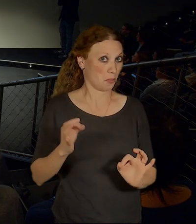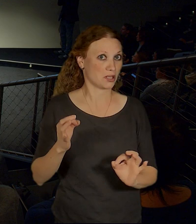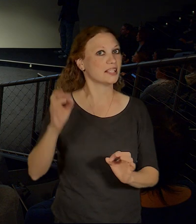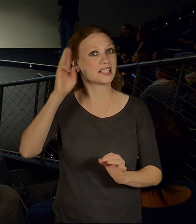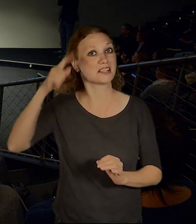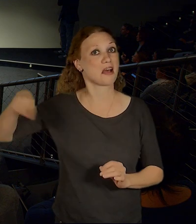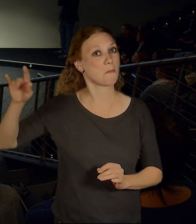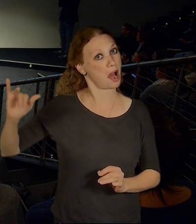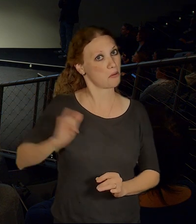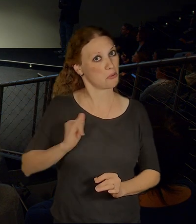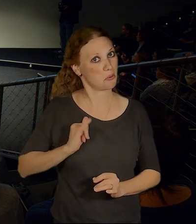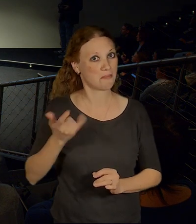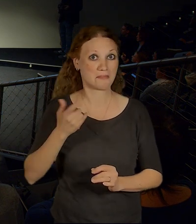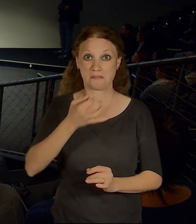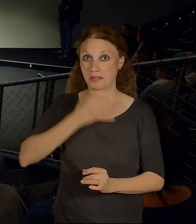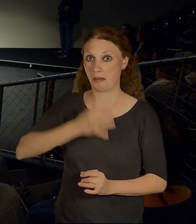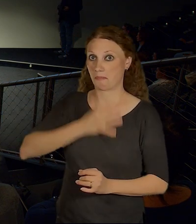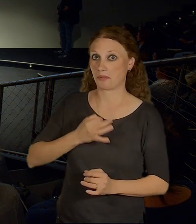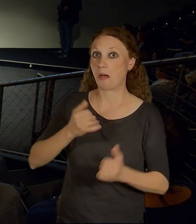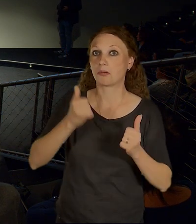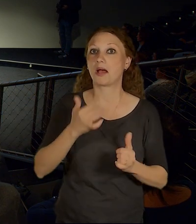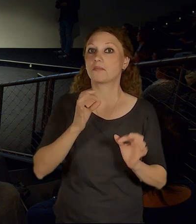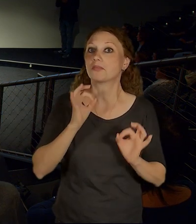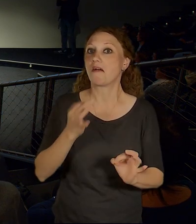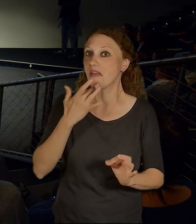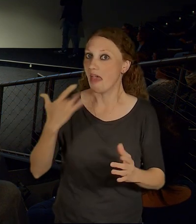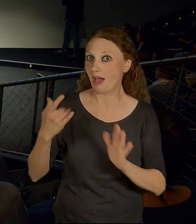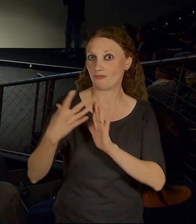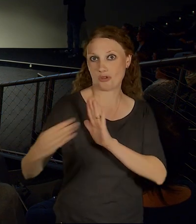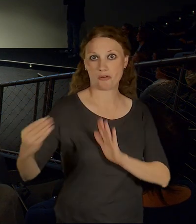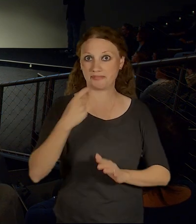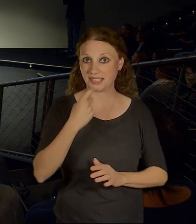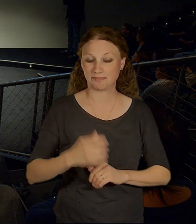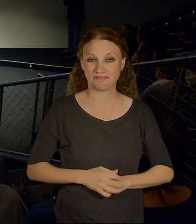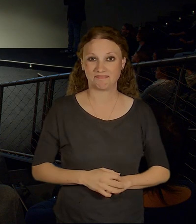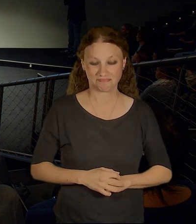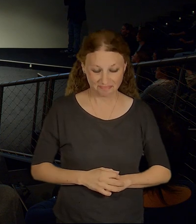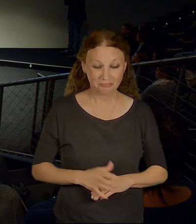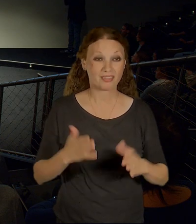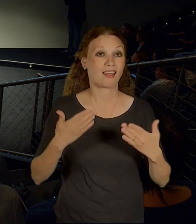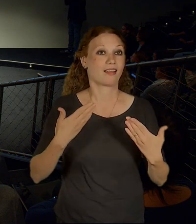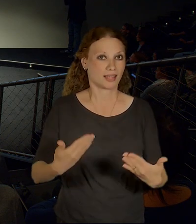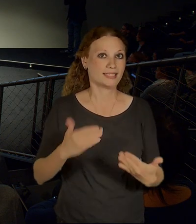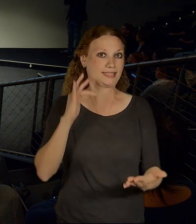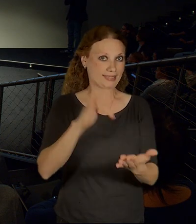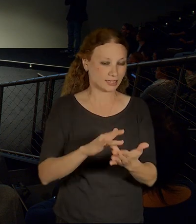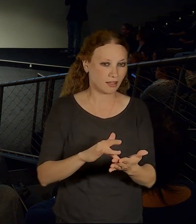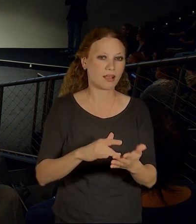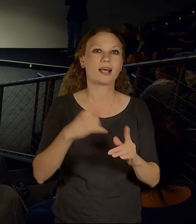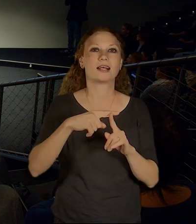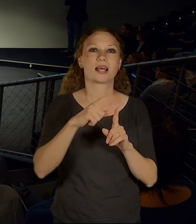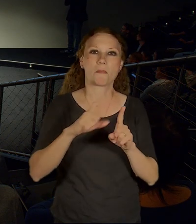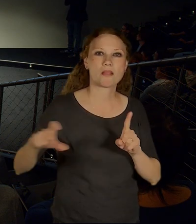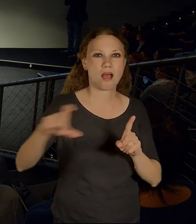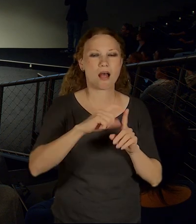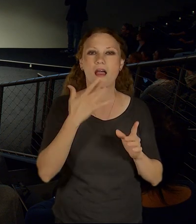o nějakém kontextu terminálů z pohledu územního plánování. A z pohledu územního